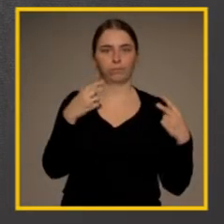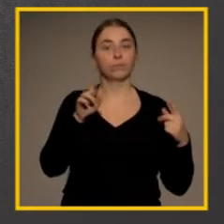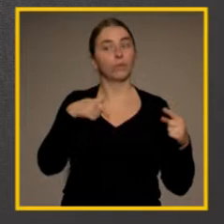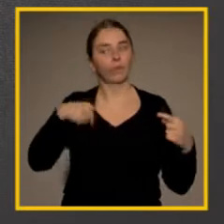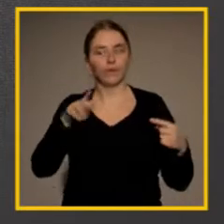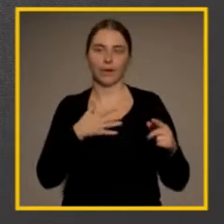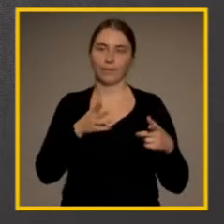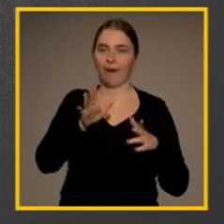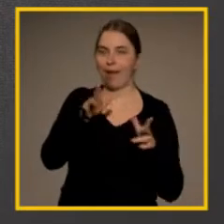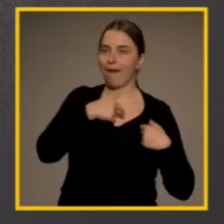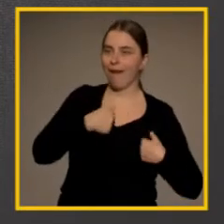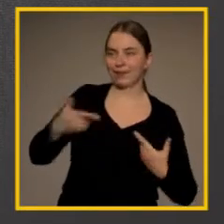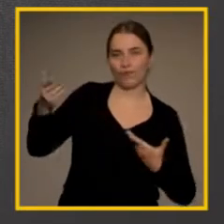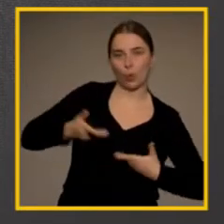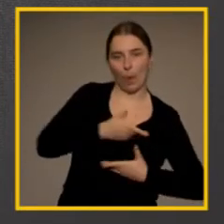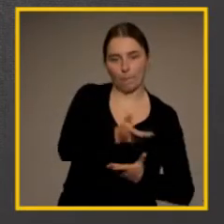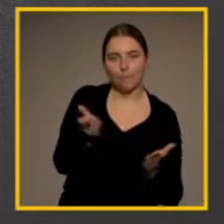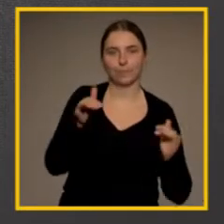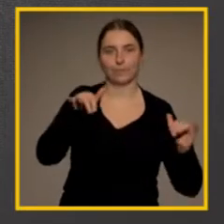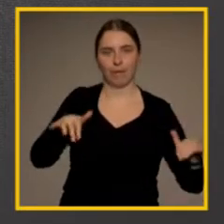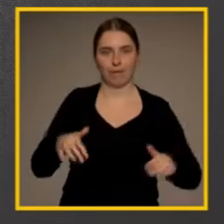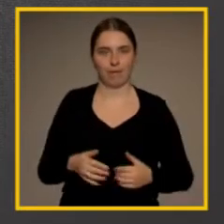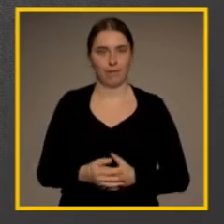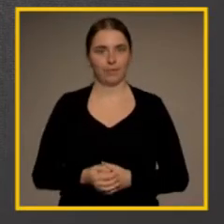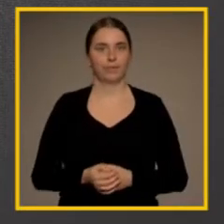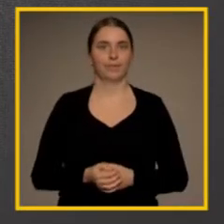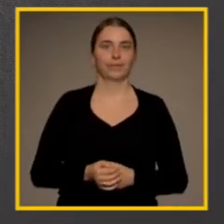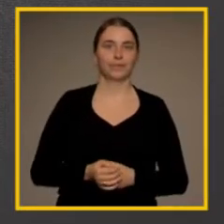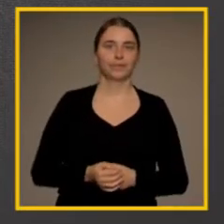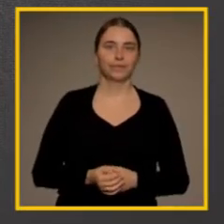und wir wurden herzlichst begrüßt.